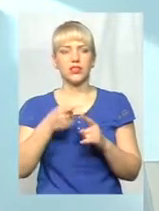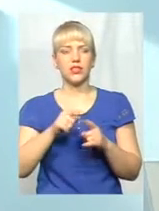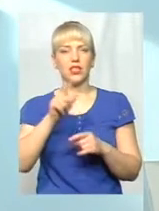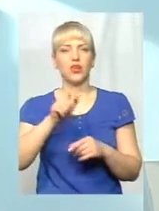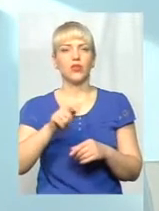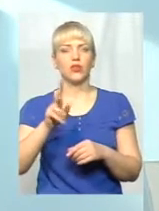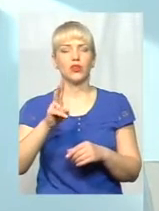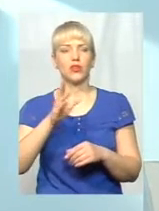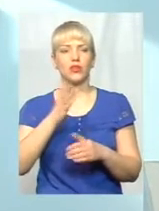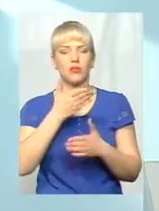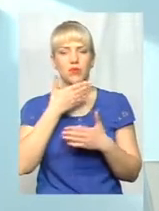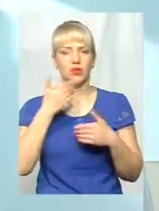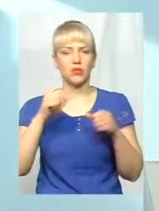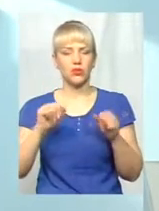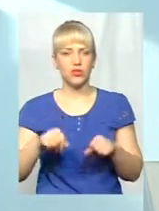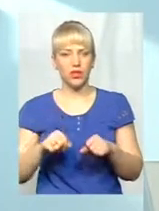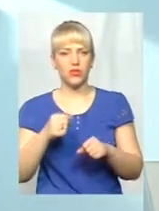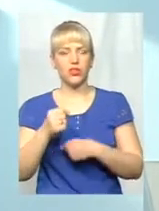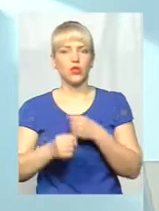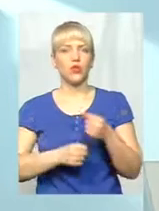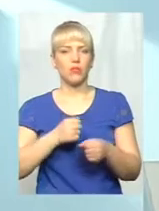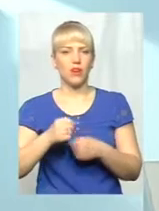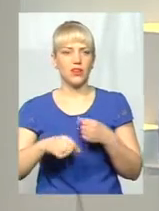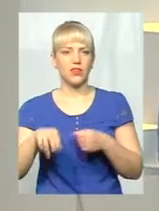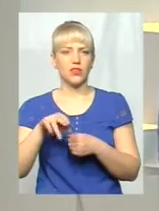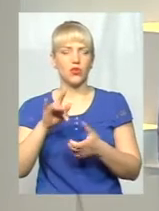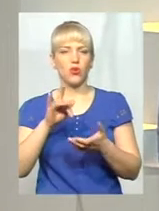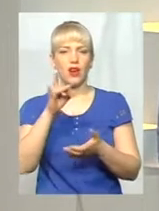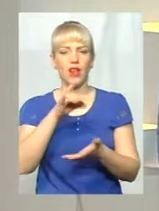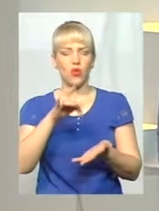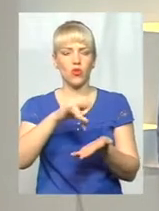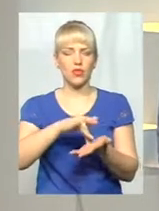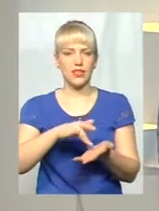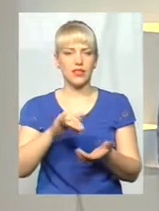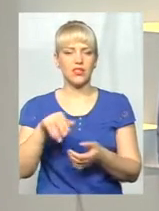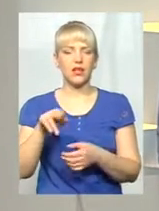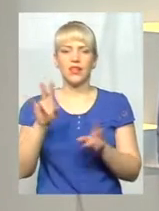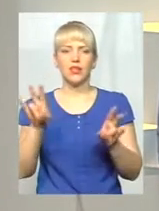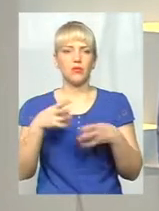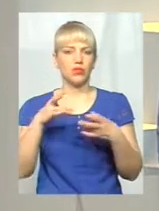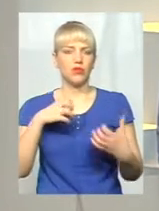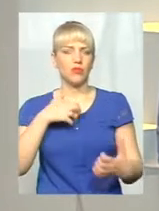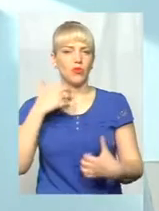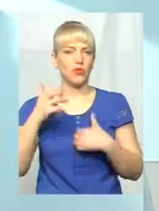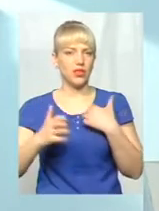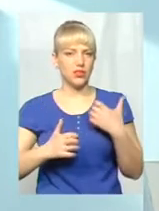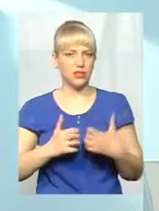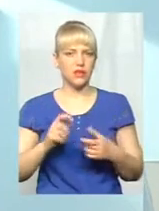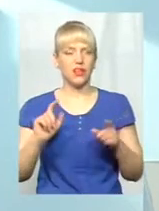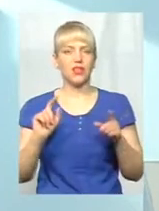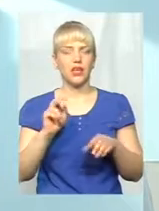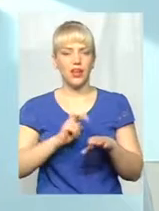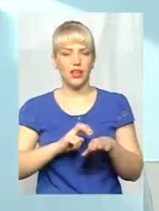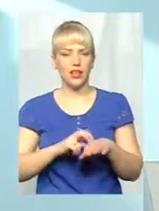які не мають можливість добратися до районного центру, до амбулаторії, хай не переживають, тому лікар